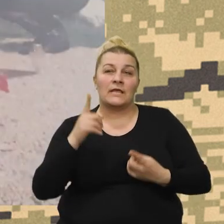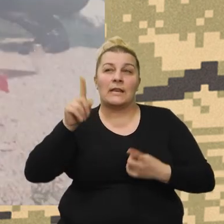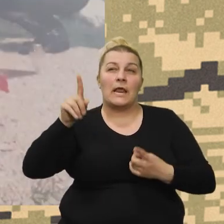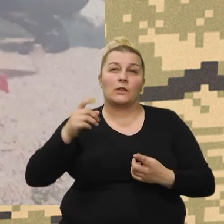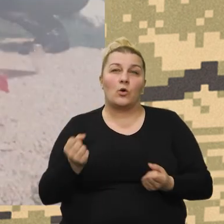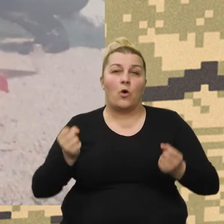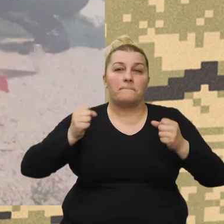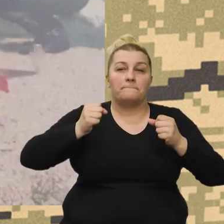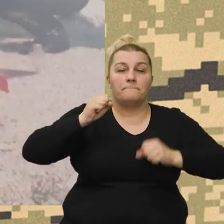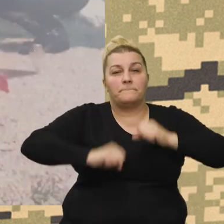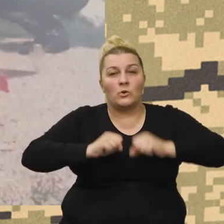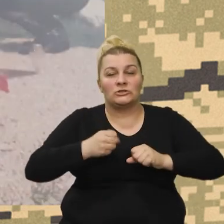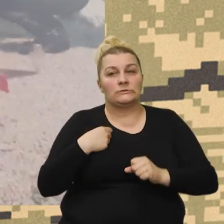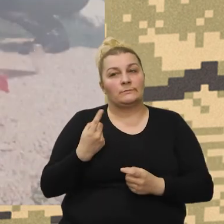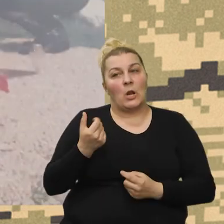neko to